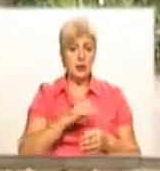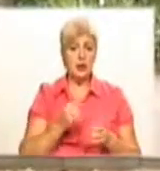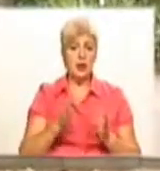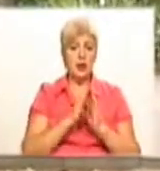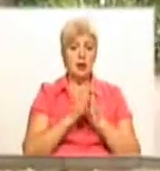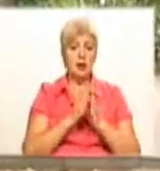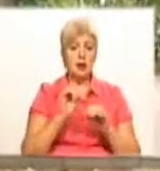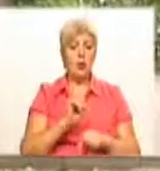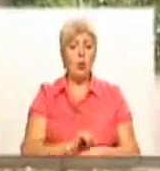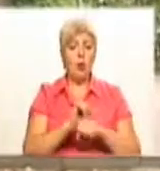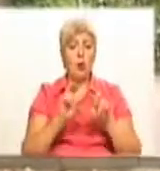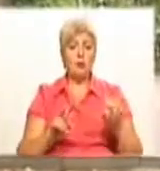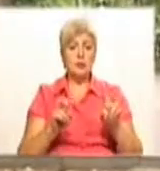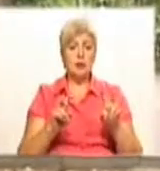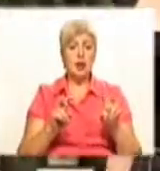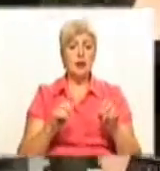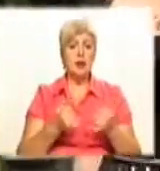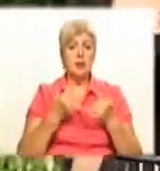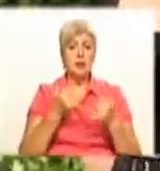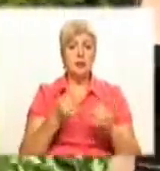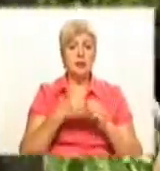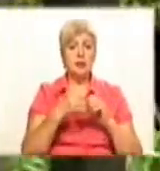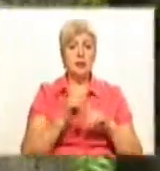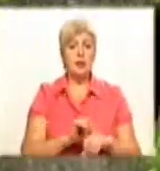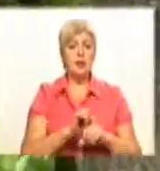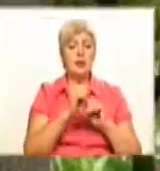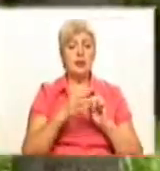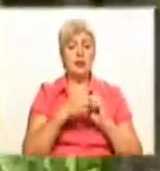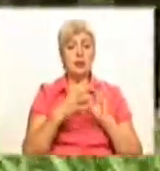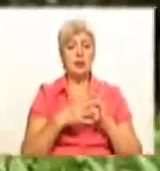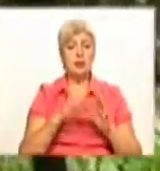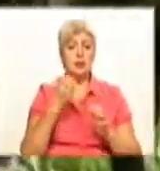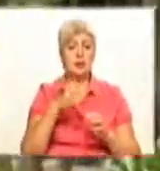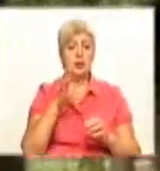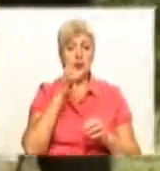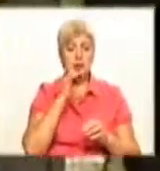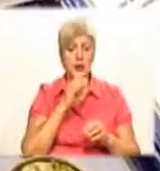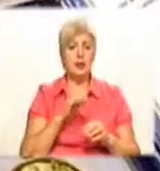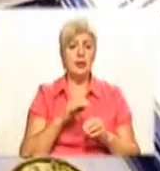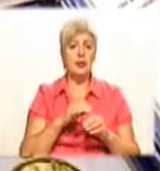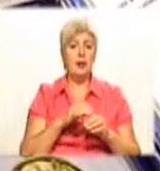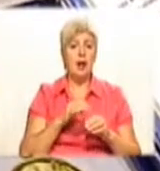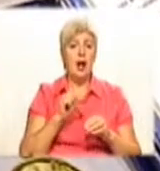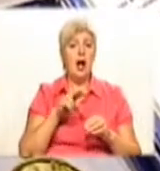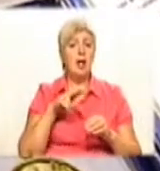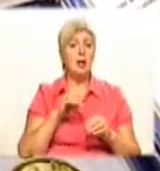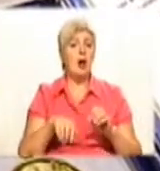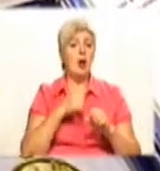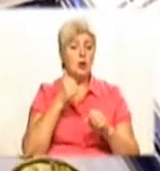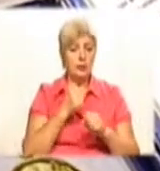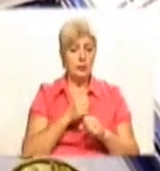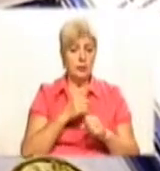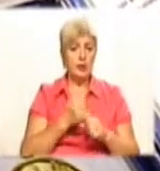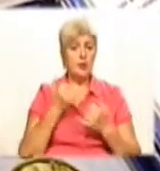«Повстання», присвячена отаманам 20-го століття, принесла відзнаку лауреата в номінації «Країна, витоки, родовід». Але головним для нього, як